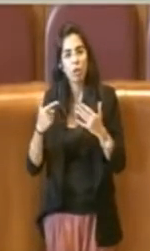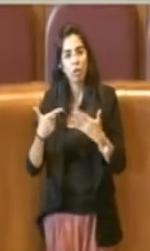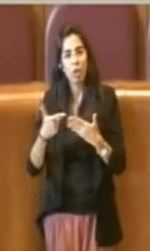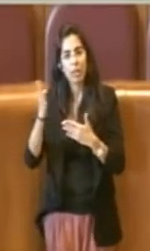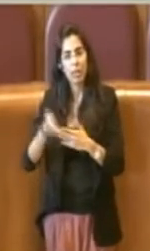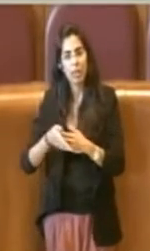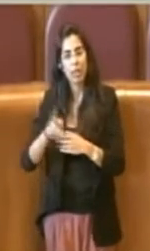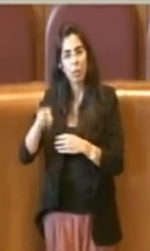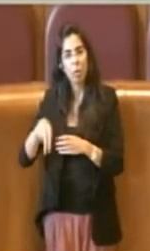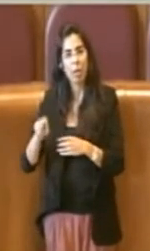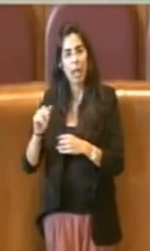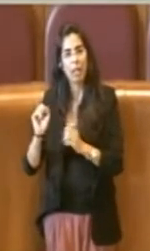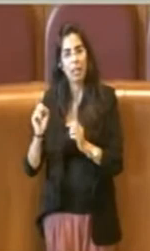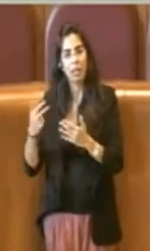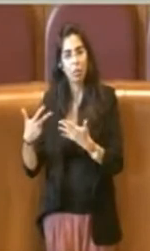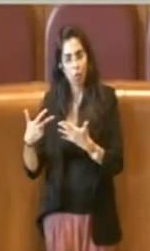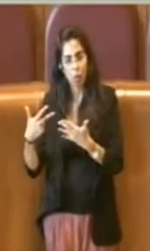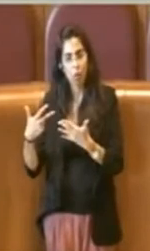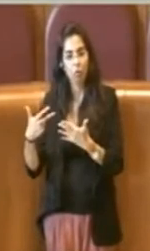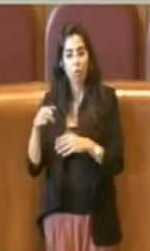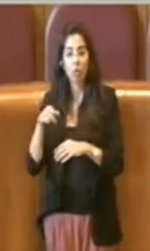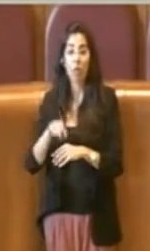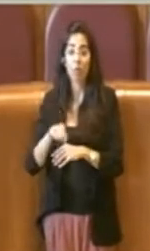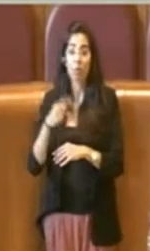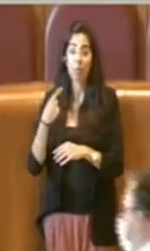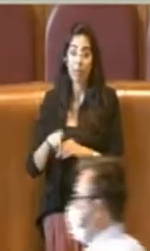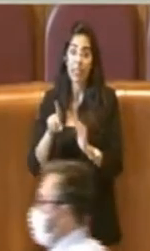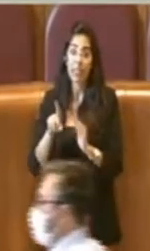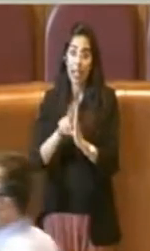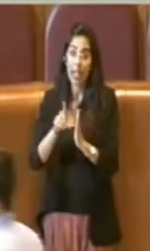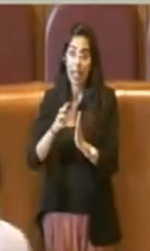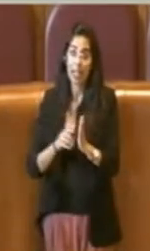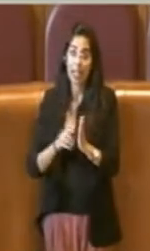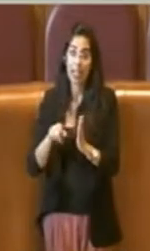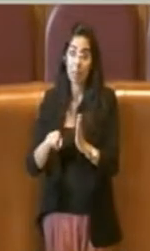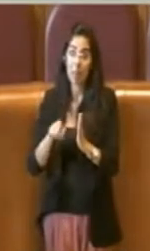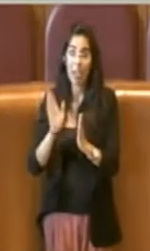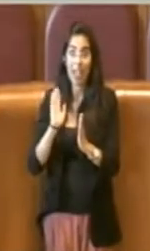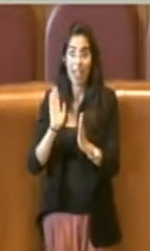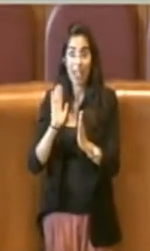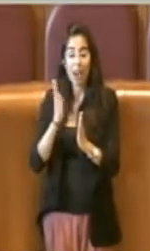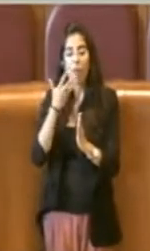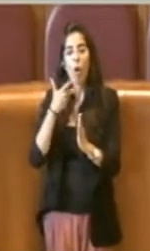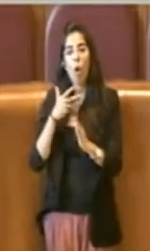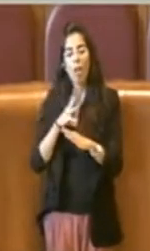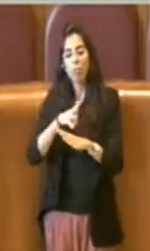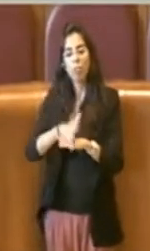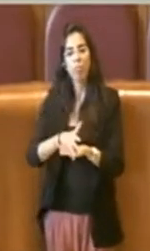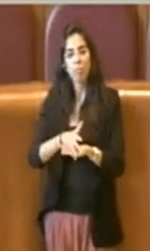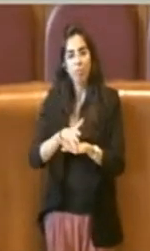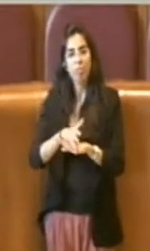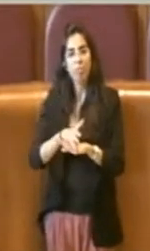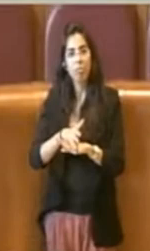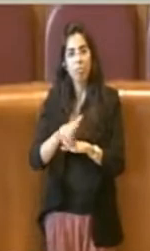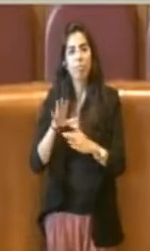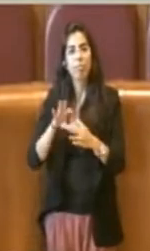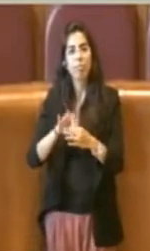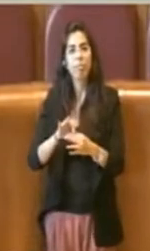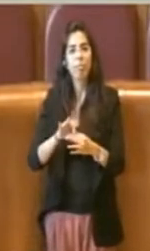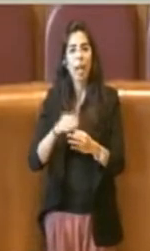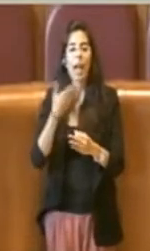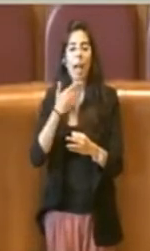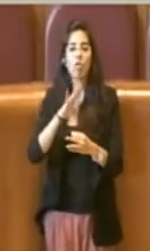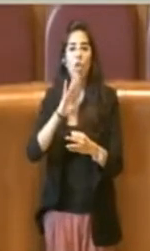con la quale delibera si interveniva in materia di agevolazione